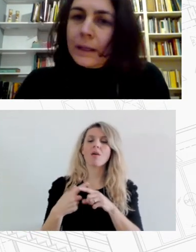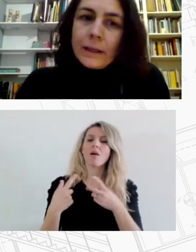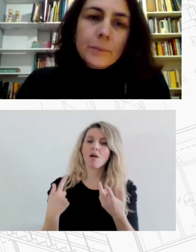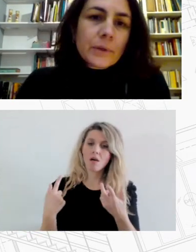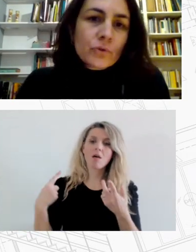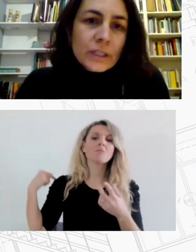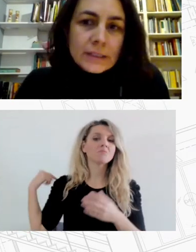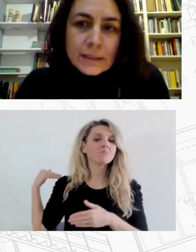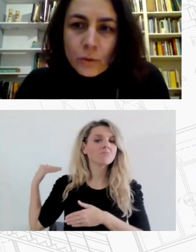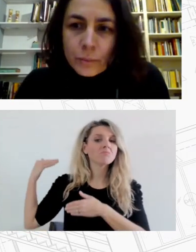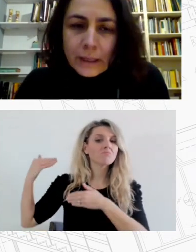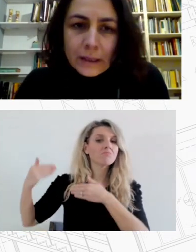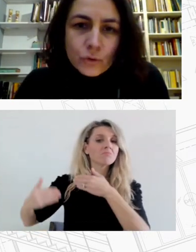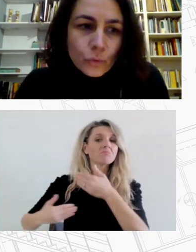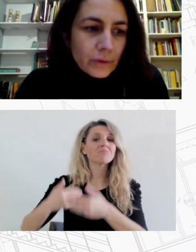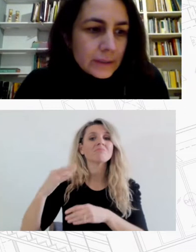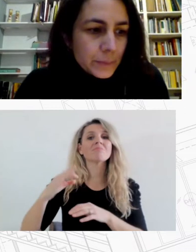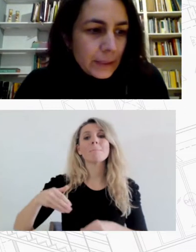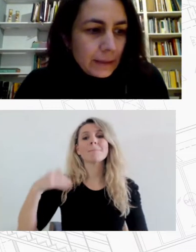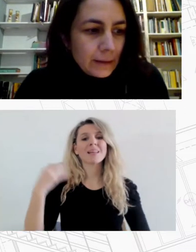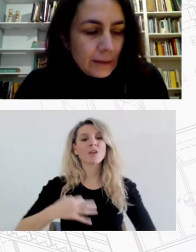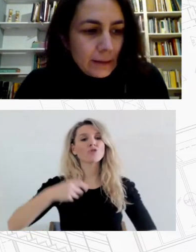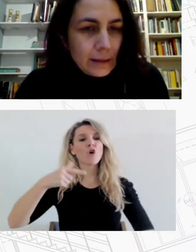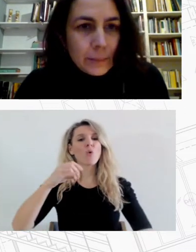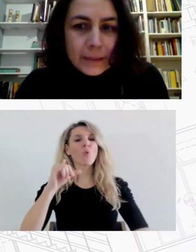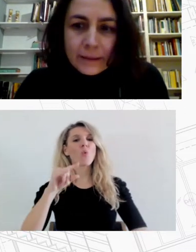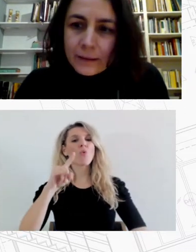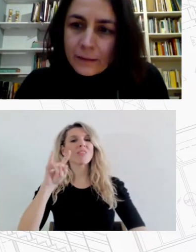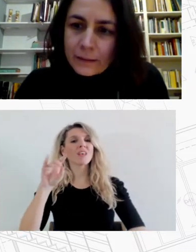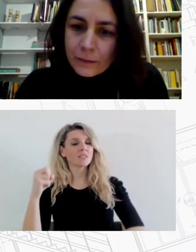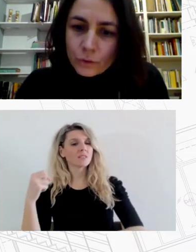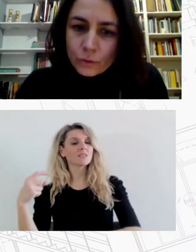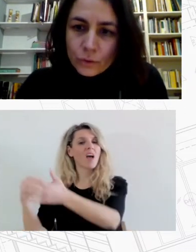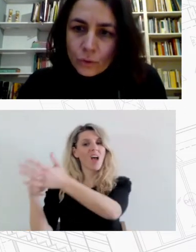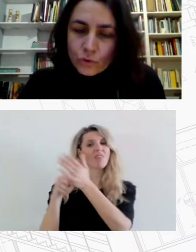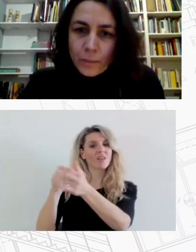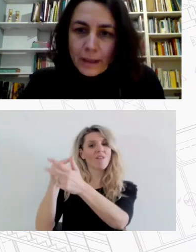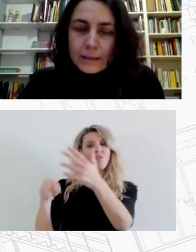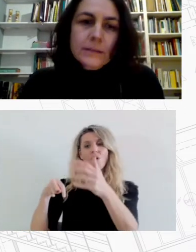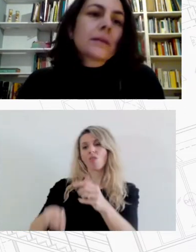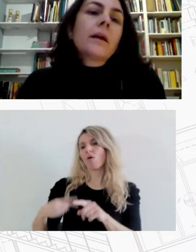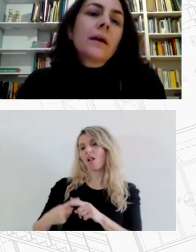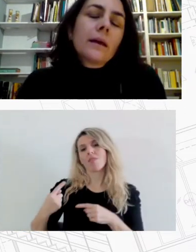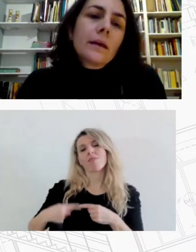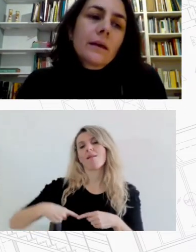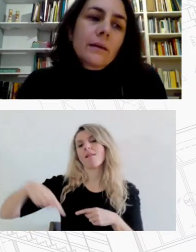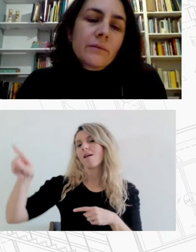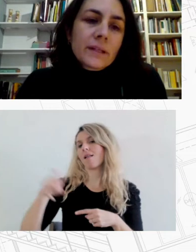παρουσίασε ο Μιχάλης Ογουδής πριν Δεν αναπτύχθηκε ιδιαίτερα ο κοινωνικός τομέας